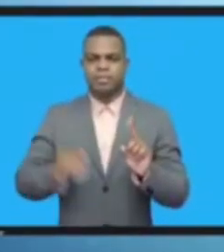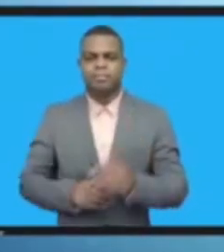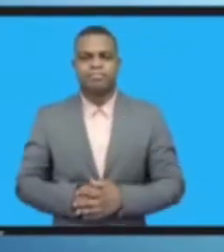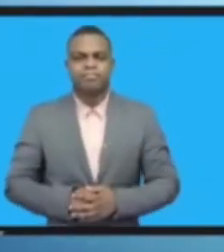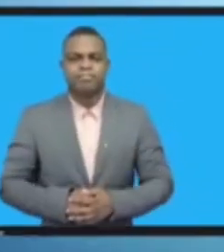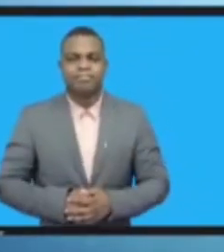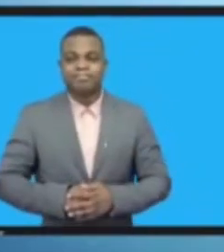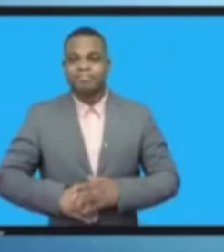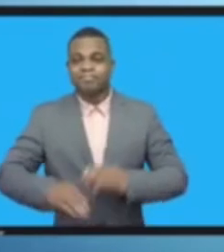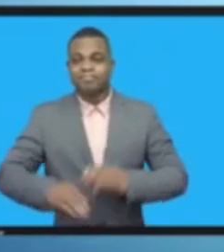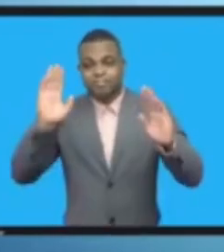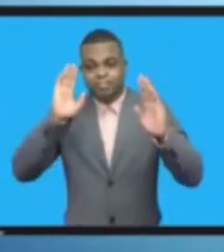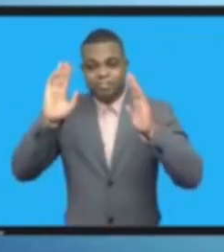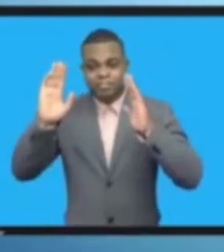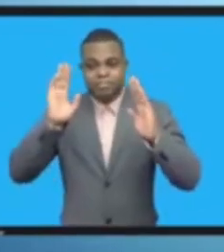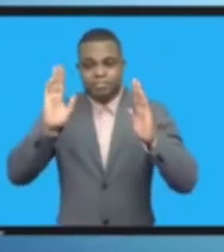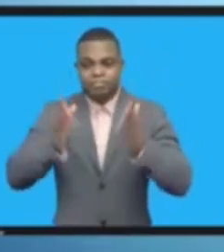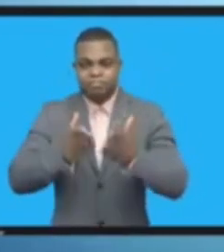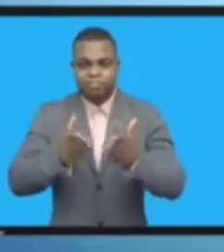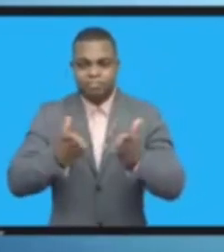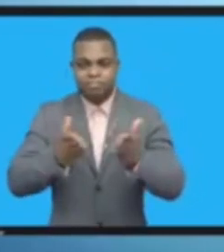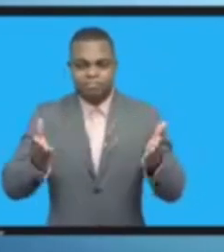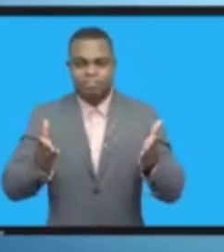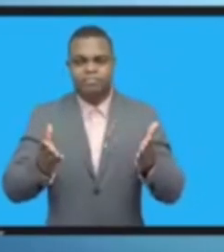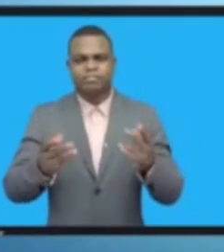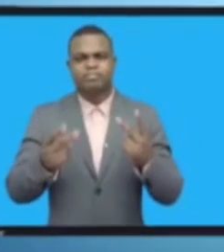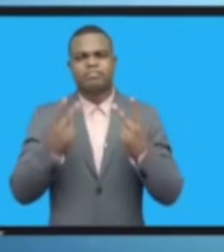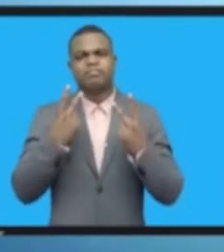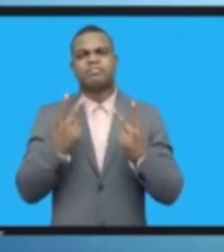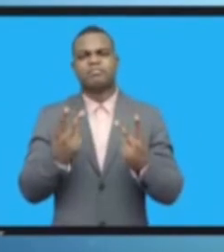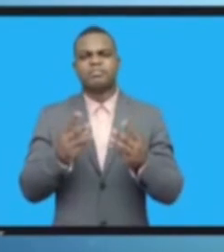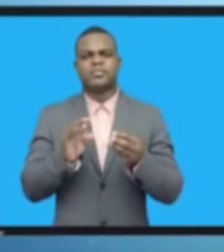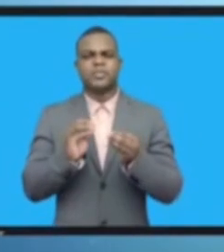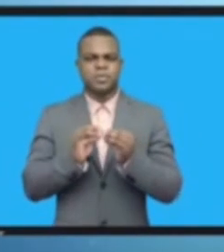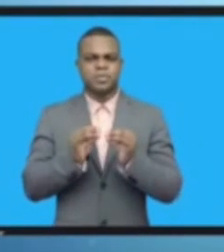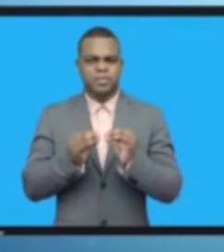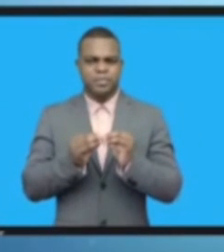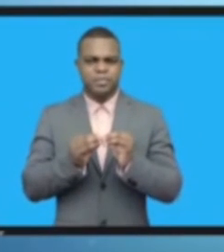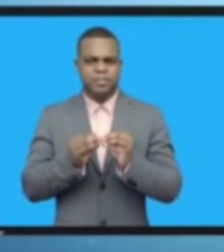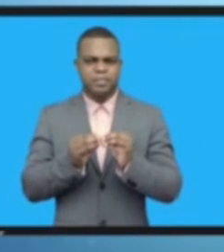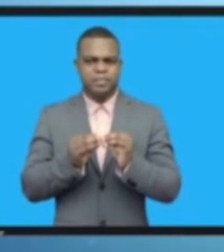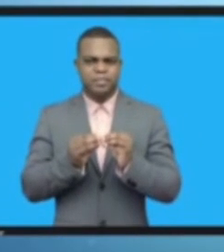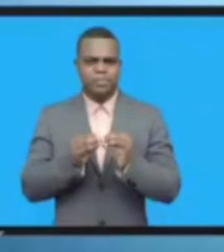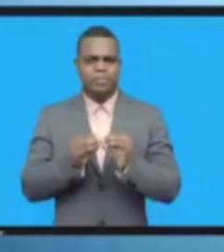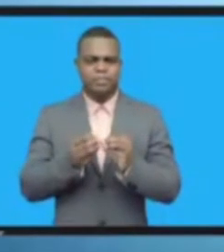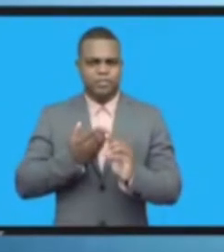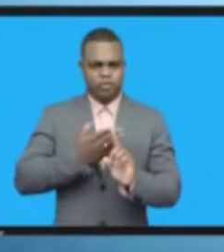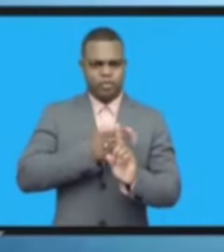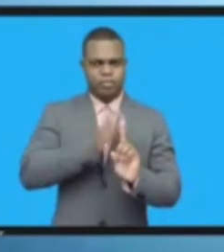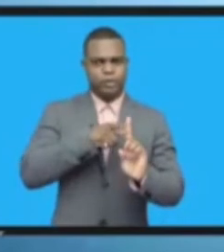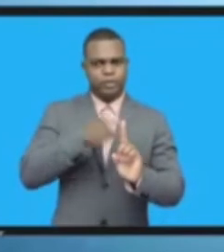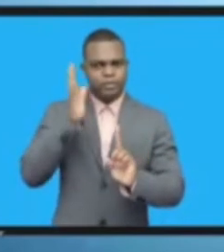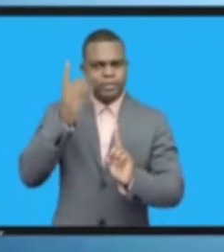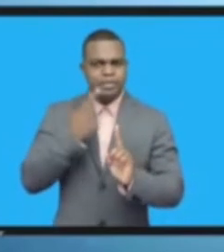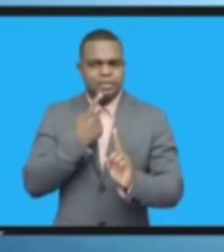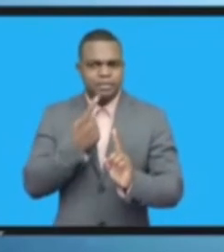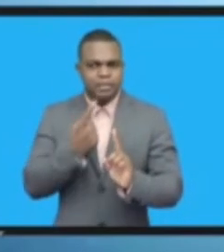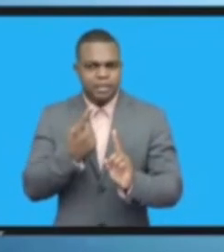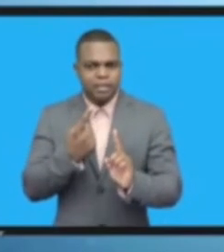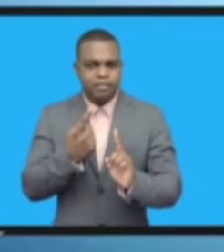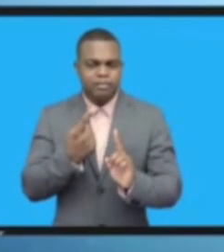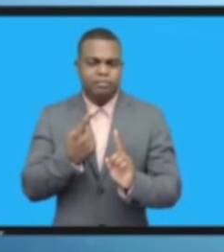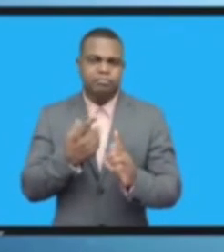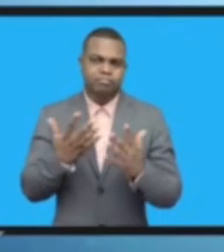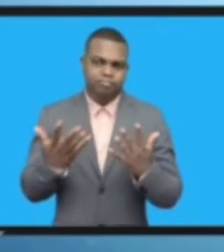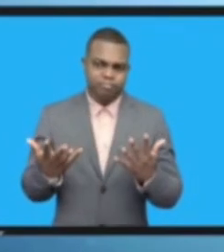بالتحية طيبة للجميع المشكلة أن يكون المرء المتحدث ما قبل الأخير بعد هذه المجموعة